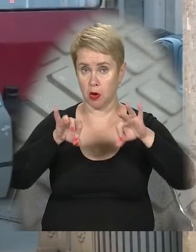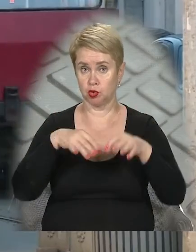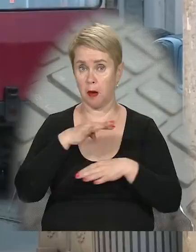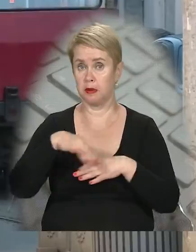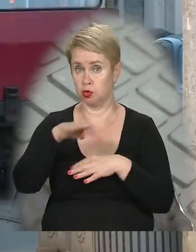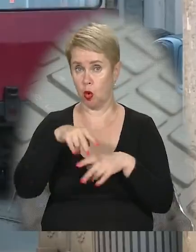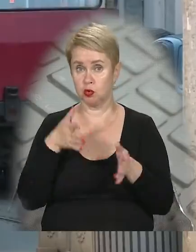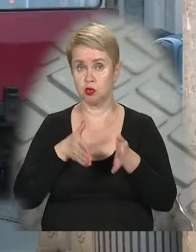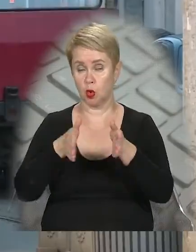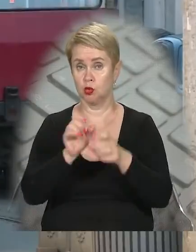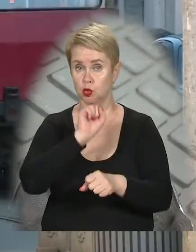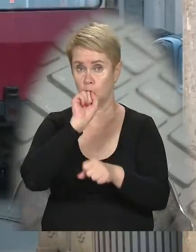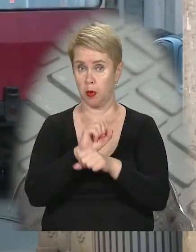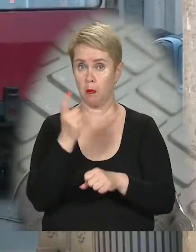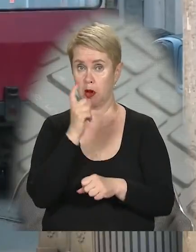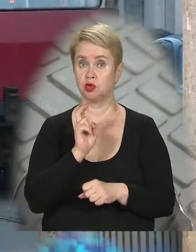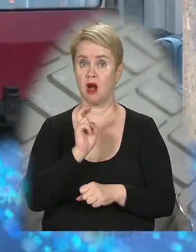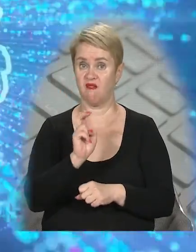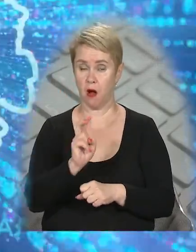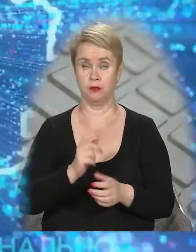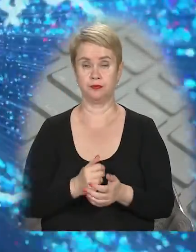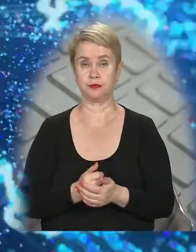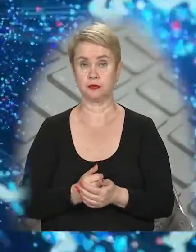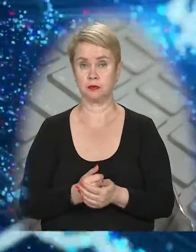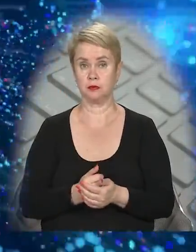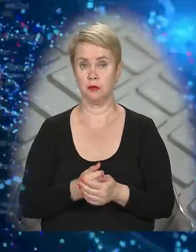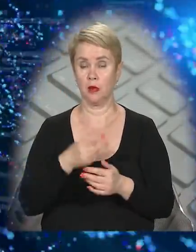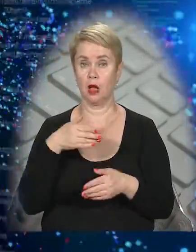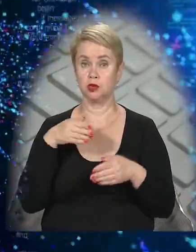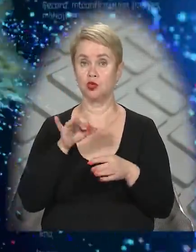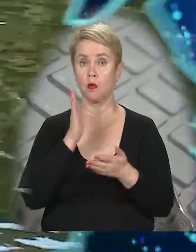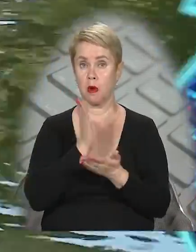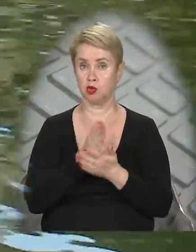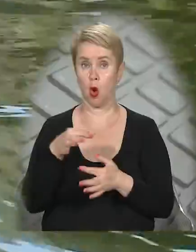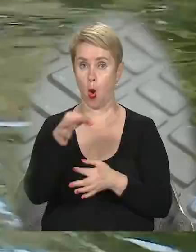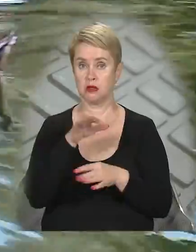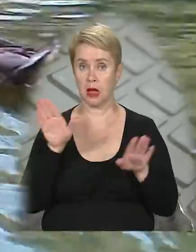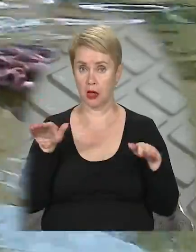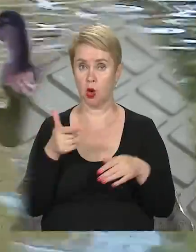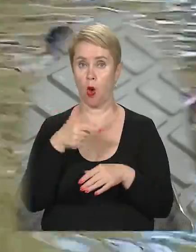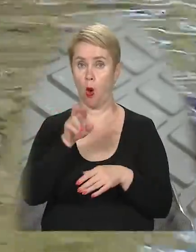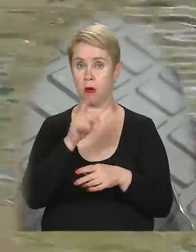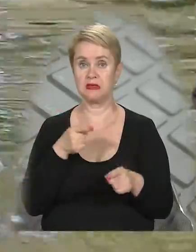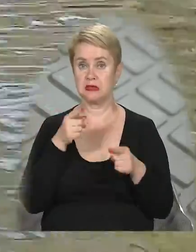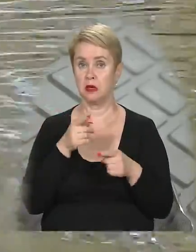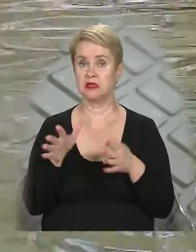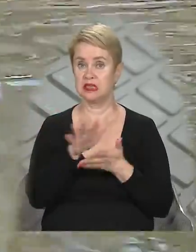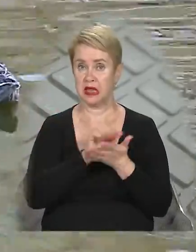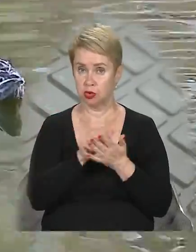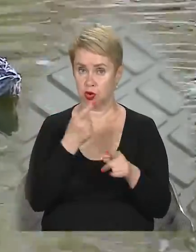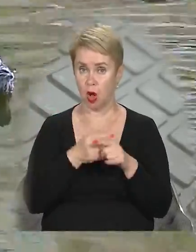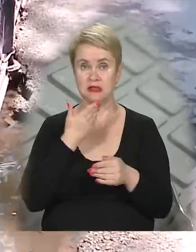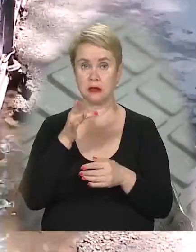пішохідній зоні в районі зупинок першого трамваю. Качки, що мешкають в озері парку Глобе, під загрозою винищення.